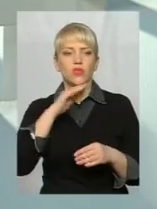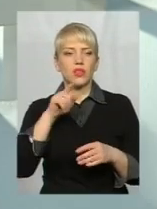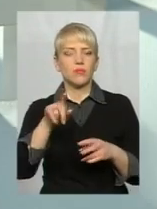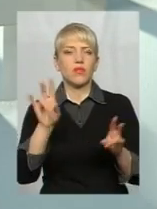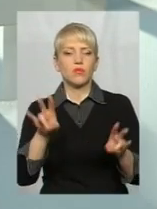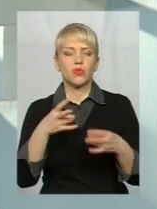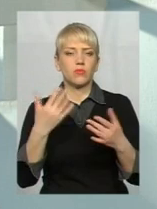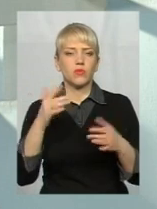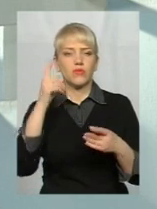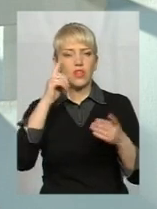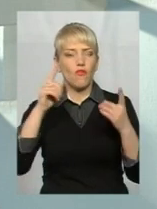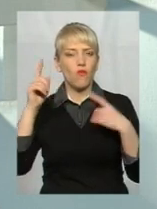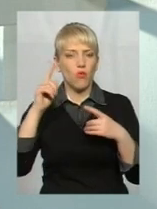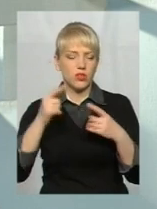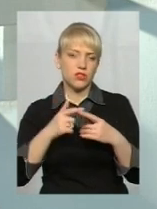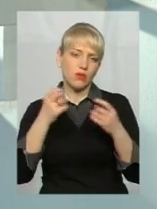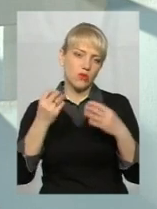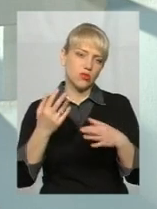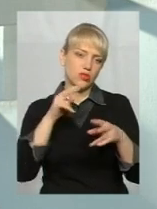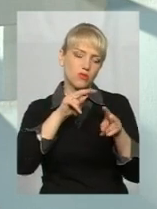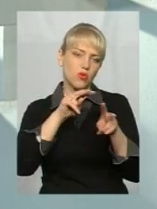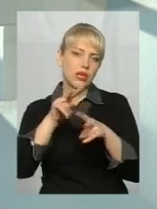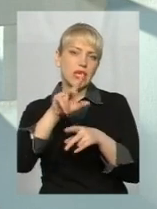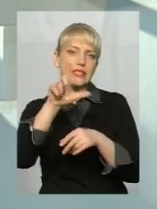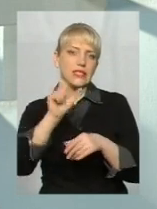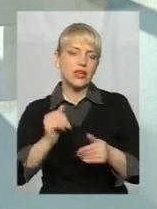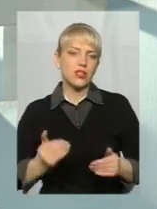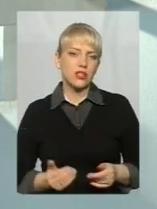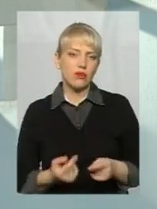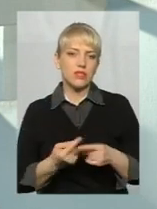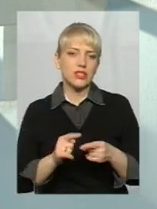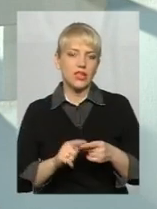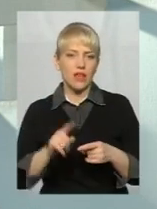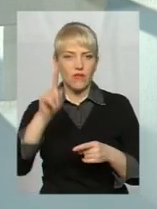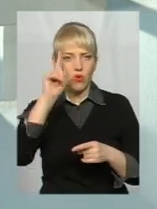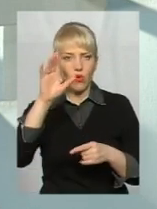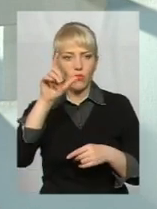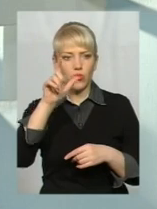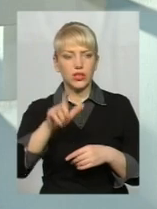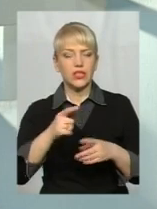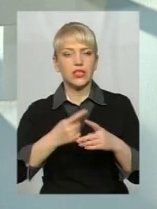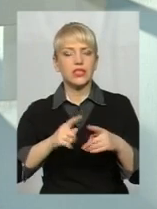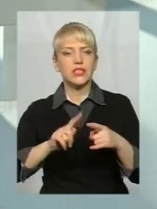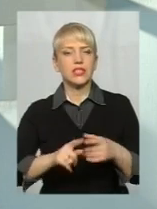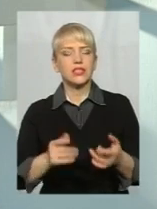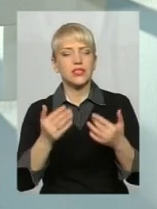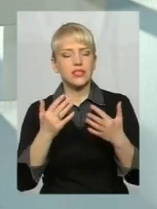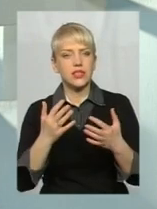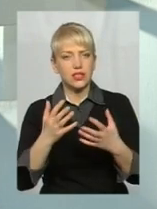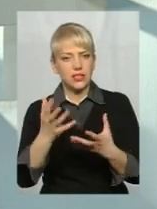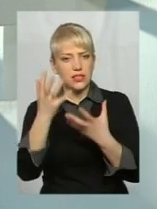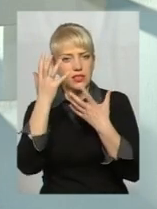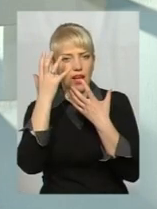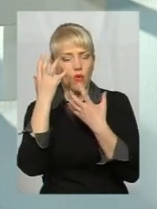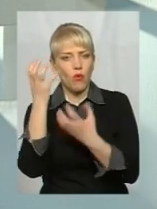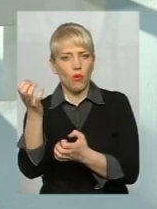якісь інші речі, їм потрібно просто спостерігати за життям цієї відомої людини. І це настільки захоплює світ, що для багатьох це стає нормально.